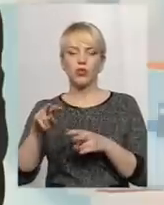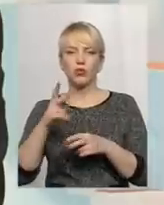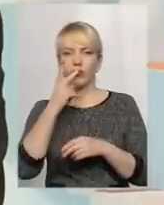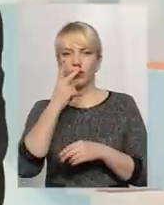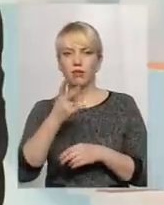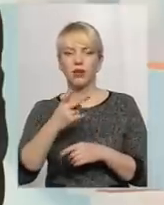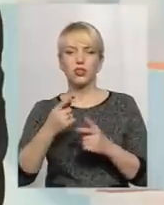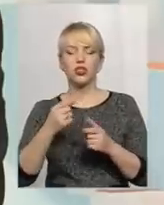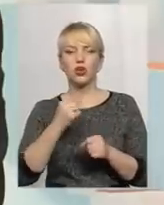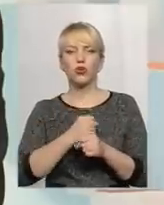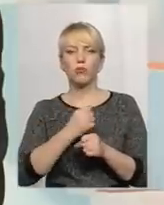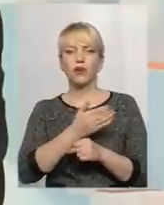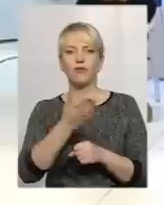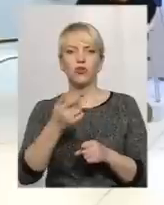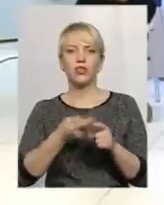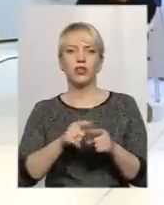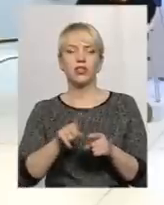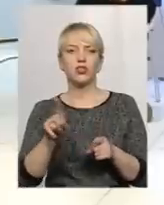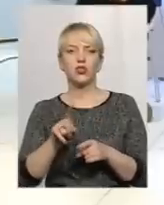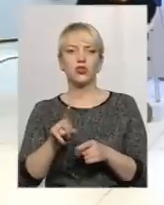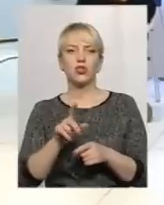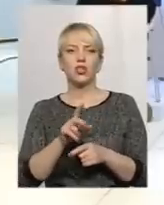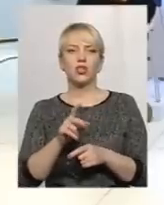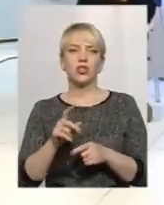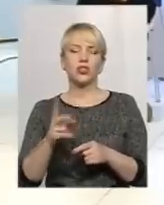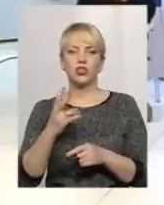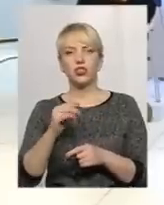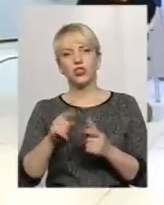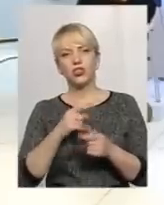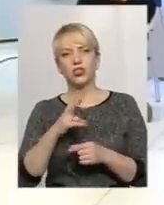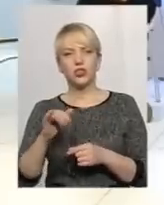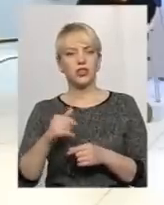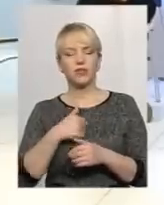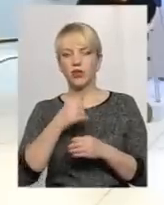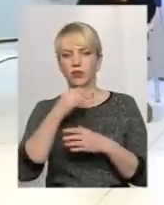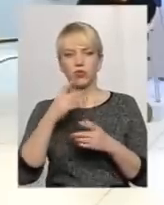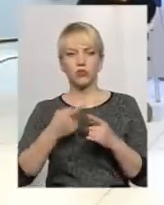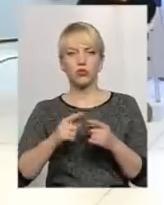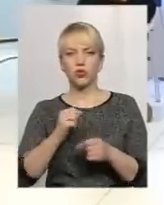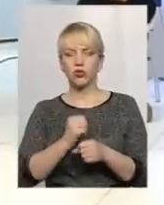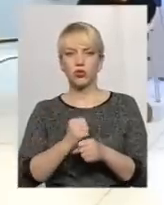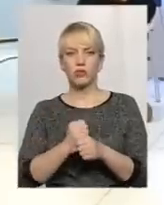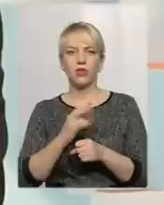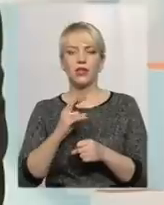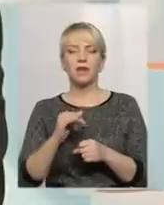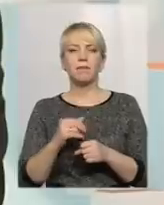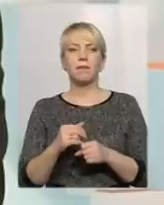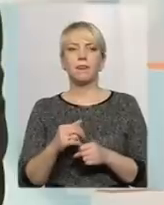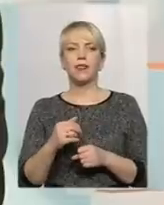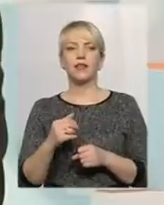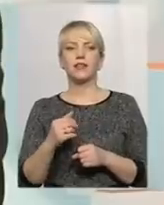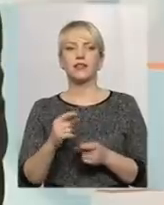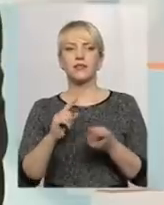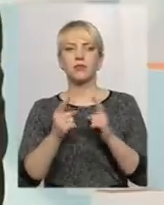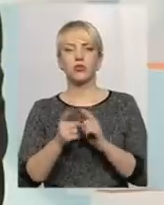роблять вони те, що на них покладено чи ні? Ні, ми цього не бачимо. позбавляти не можете теж на сьогоднішній момент. Змінюється охорона зобов